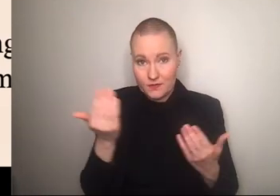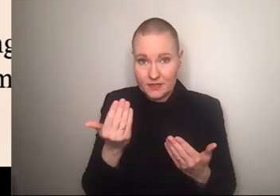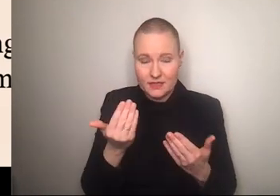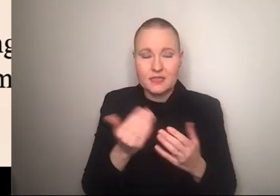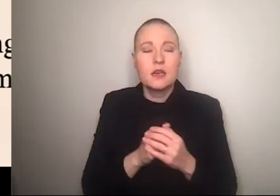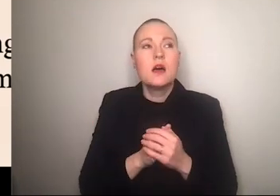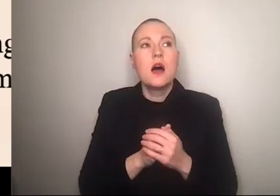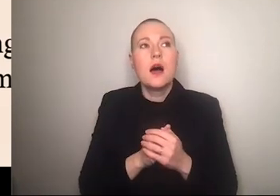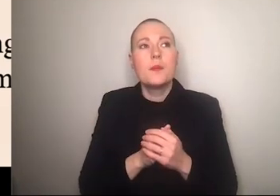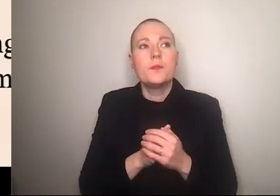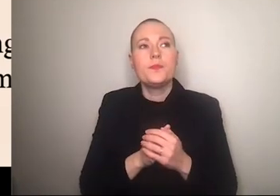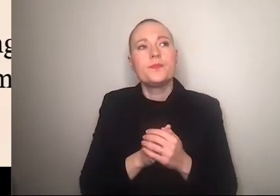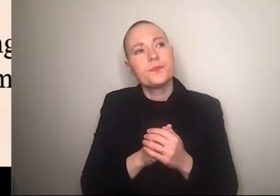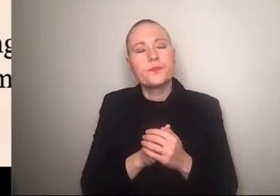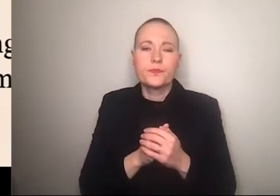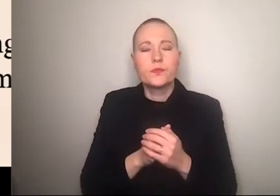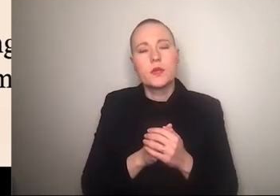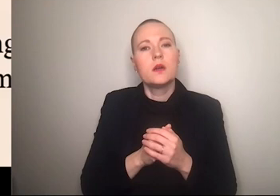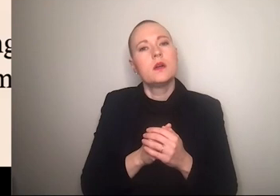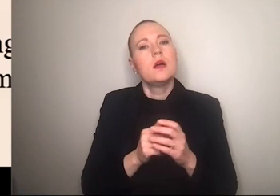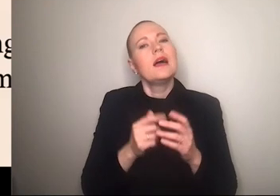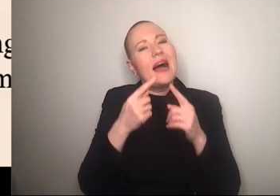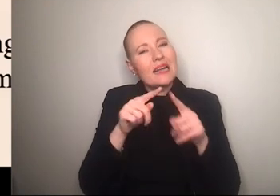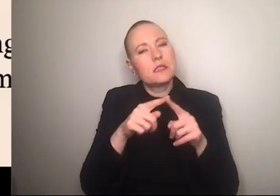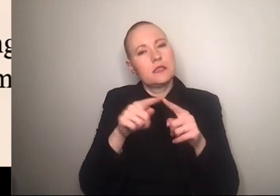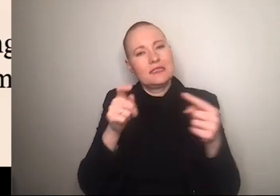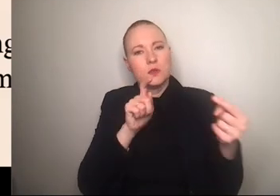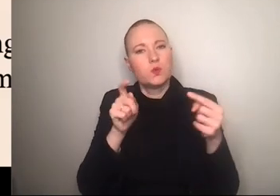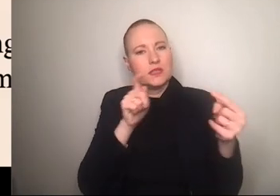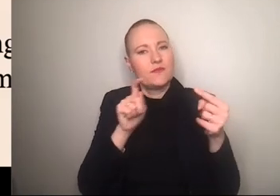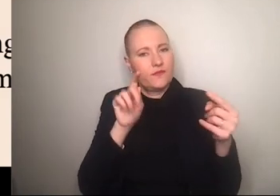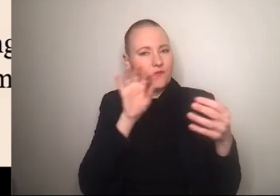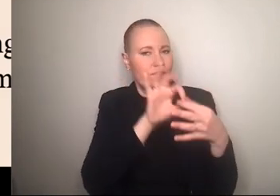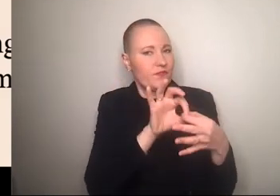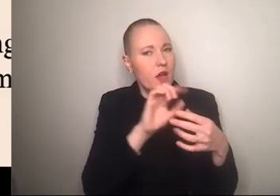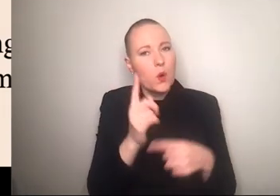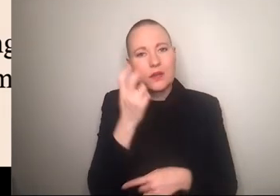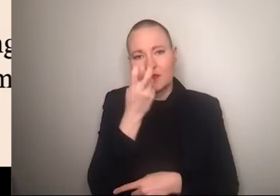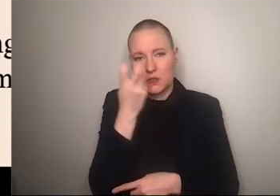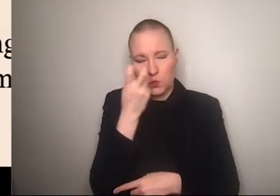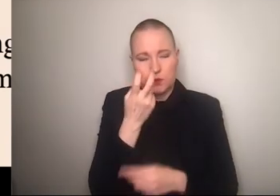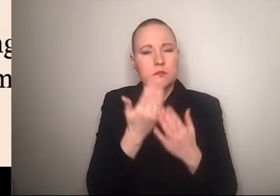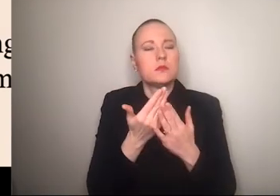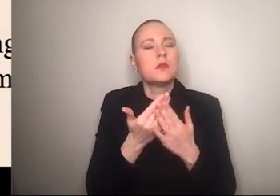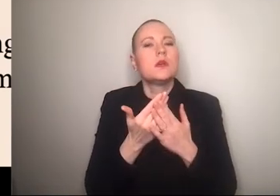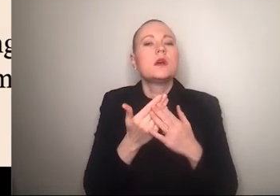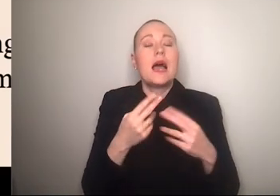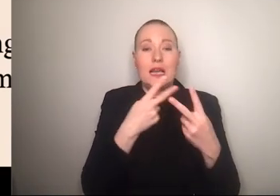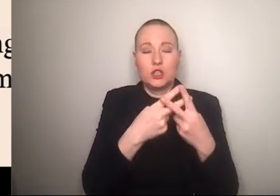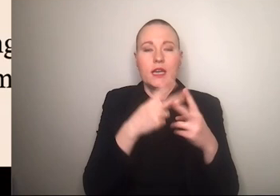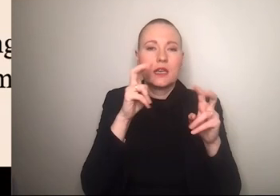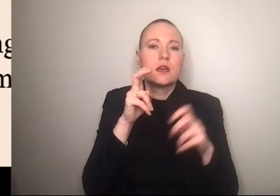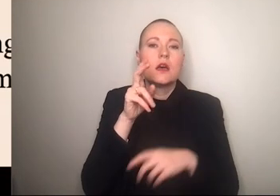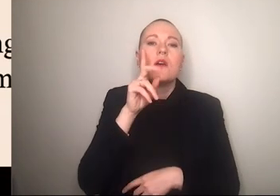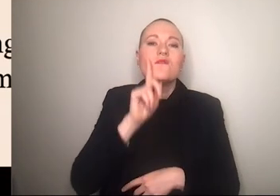sozusagen versucht wird eine andere diskursive arena einzudringen in dem auch der hashtag feminist und feminist